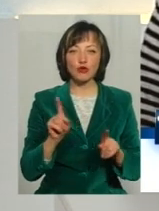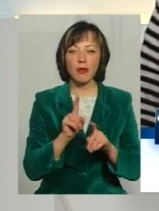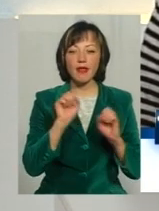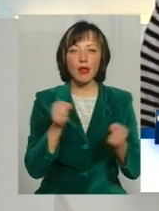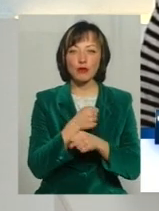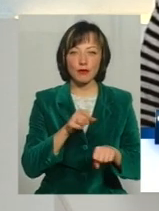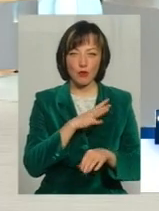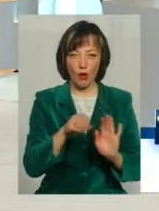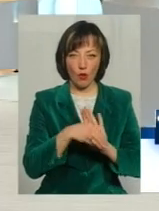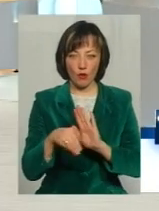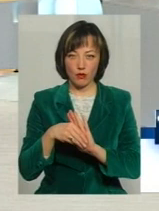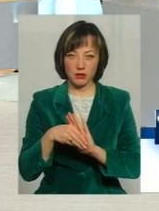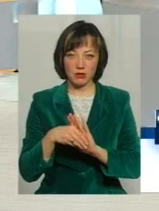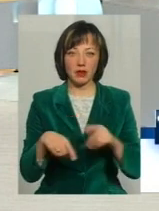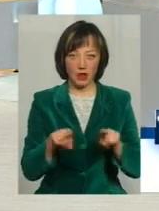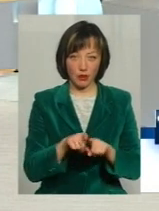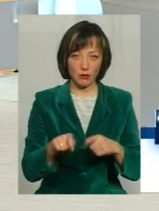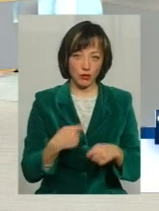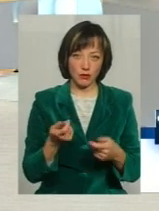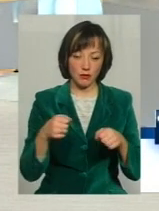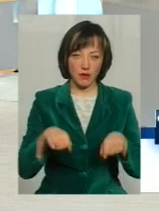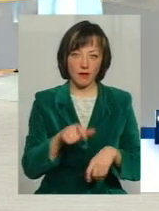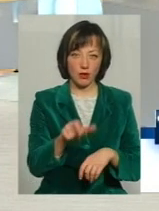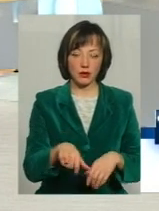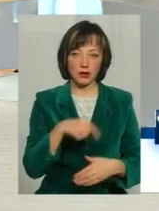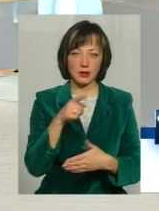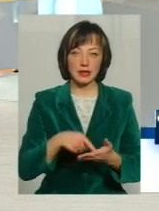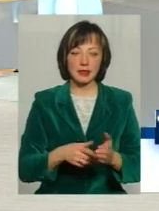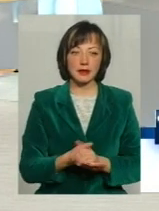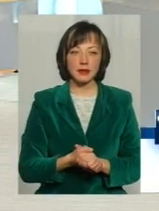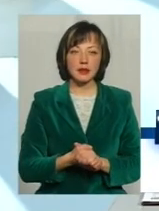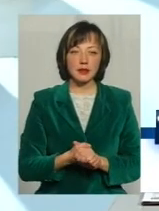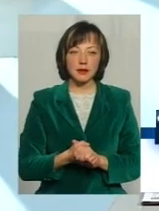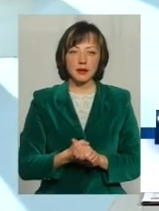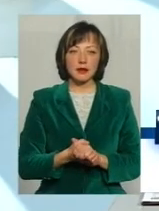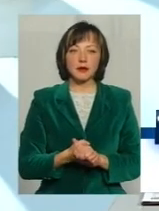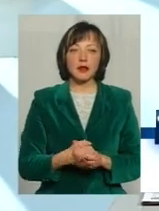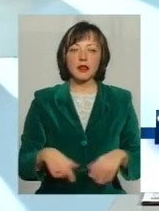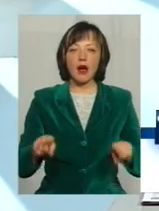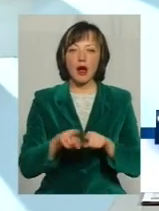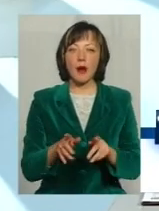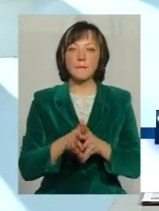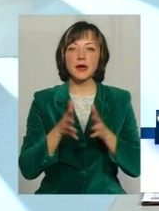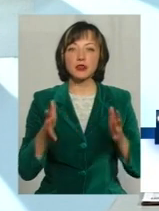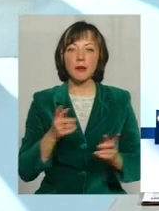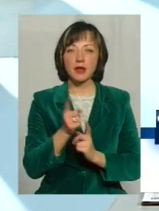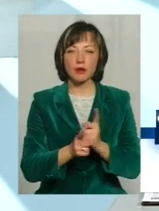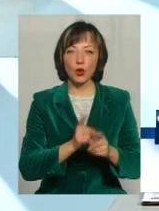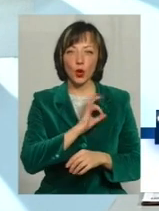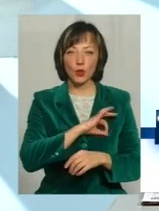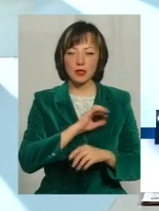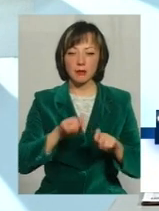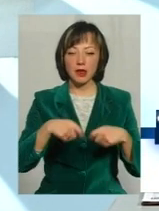корупційних ділянів? Але це теж порушення права людей Така масштабна реформа, яка відбулась в 2016 році в юстиції, коли передали